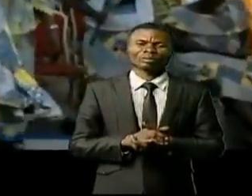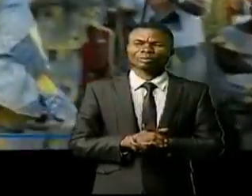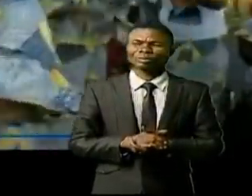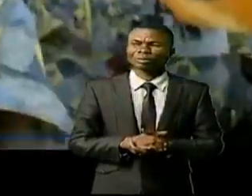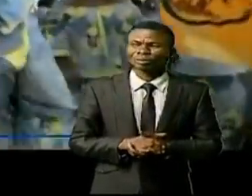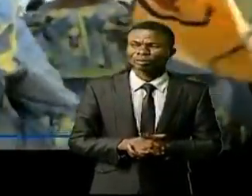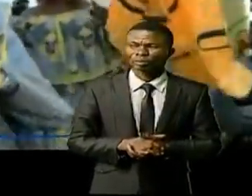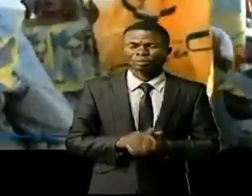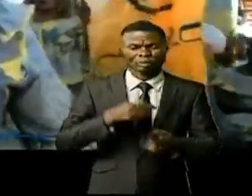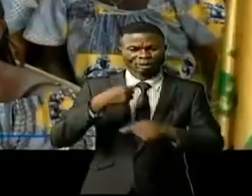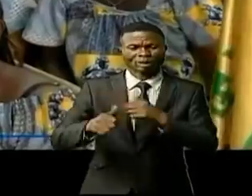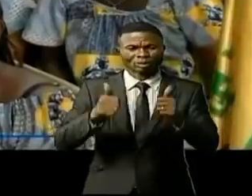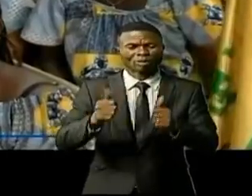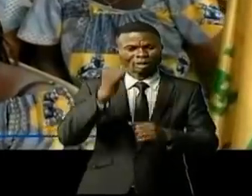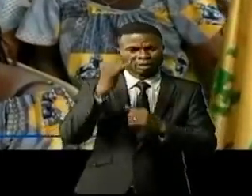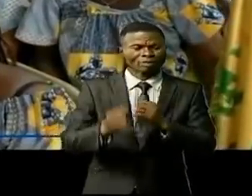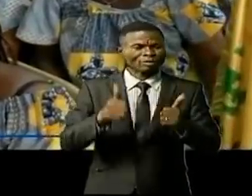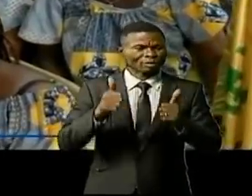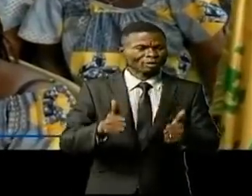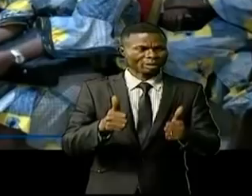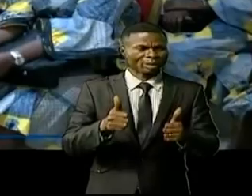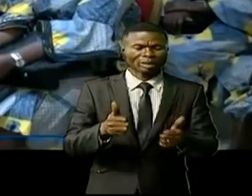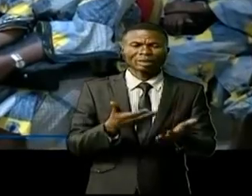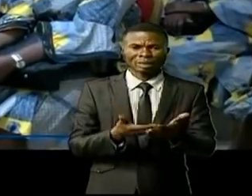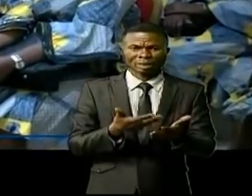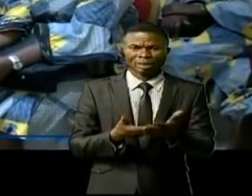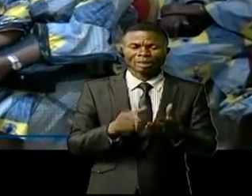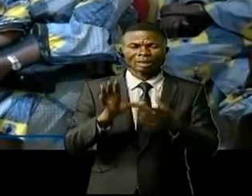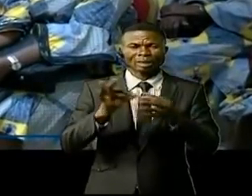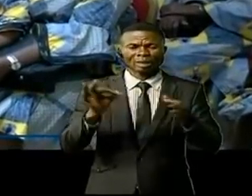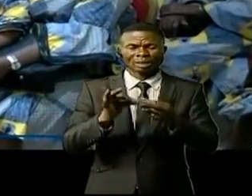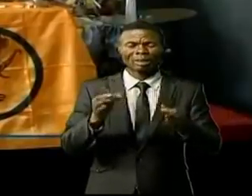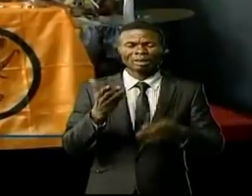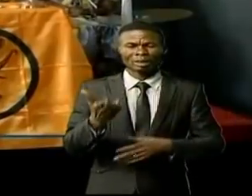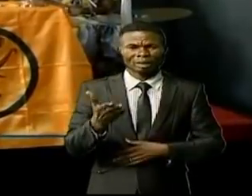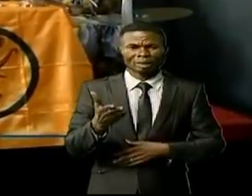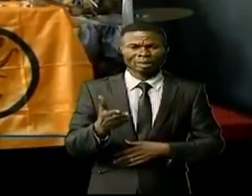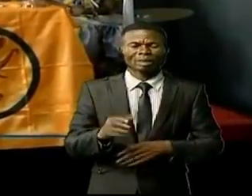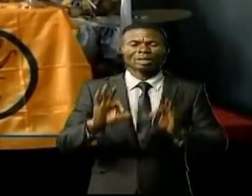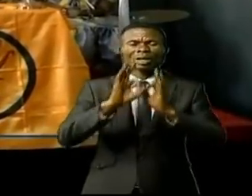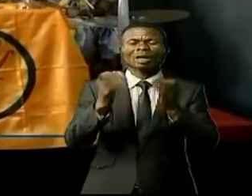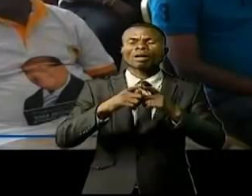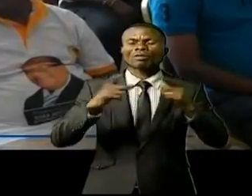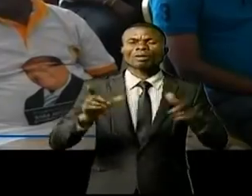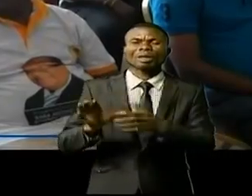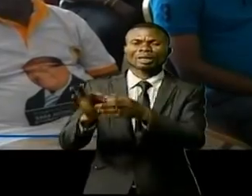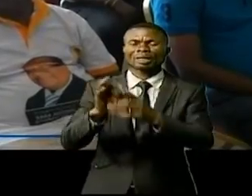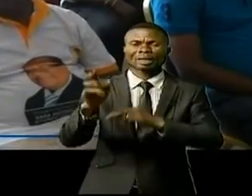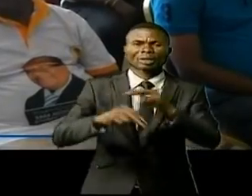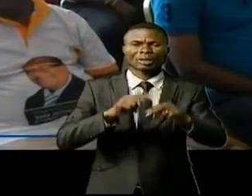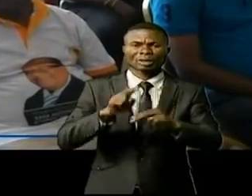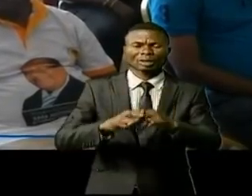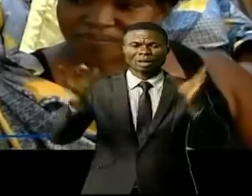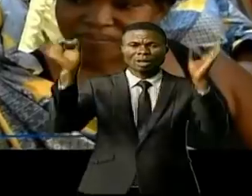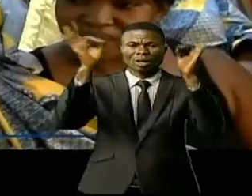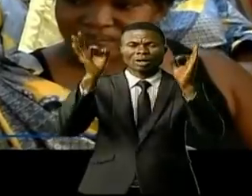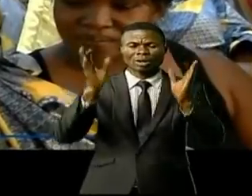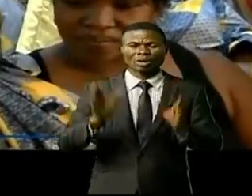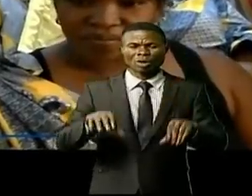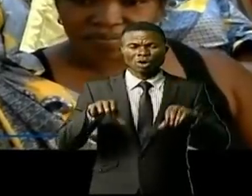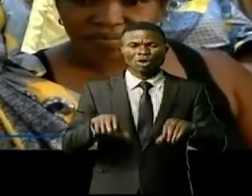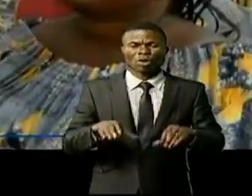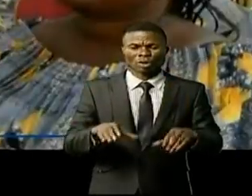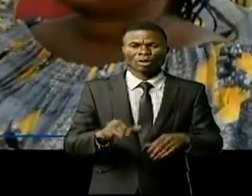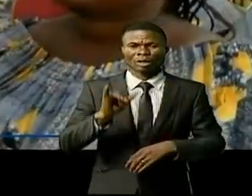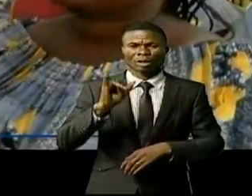Qui commence bien, finit bien, dit un adage, le moment éléphant de la grande famille de l'Union nationale des fédéralistes du Congo in